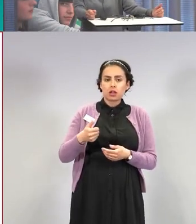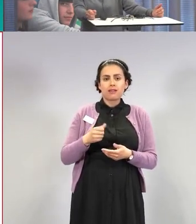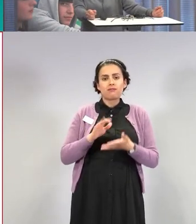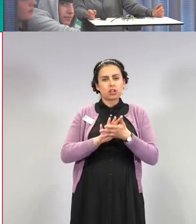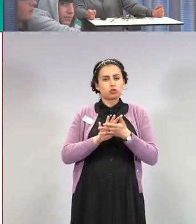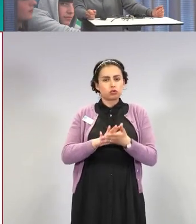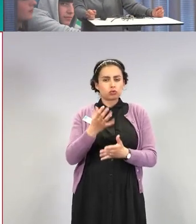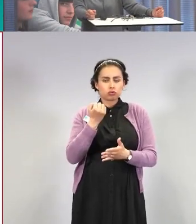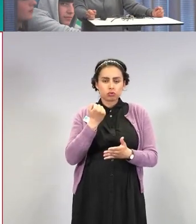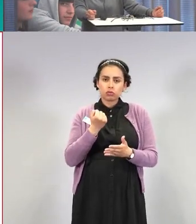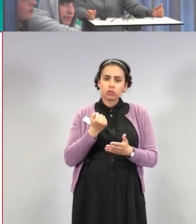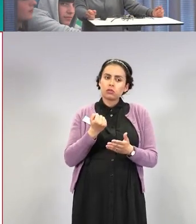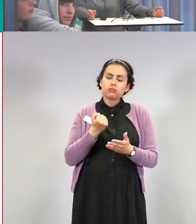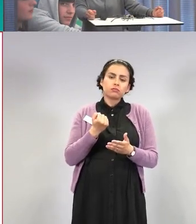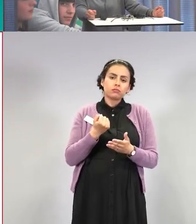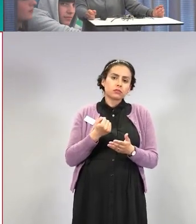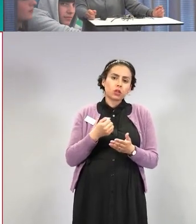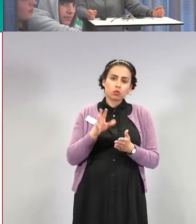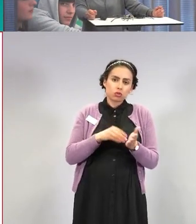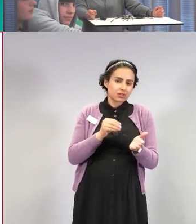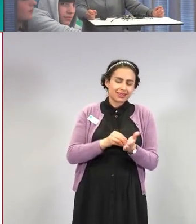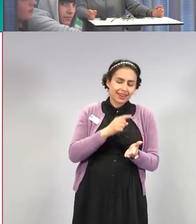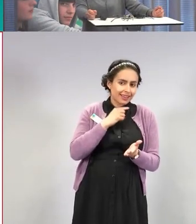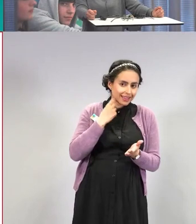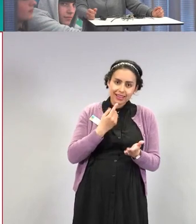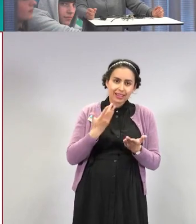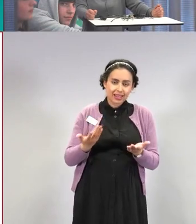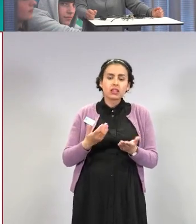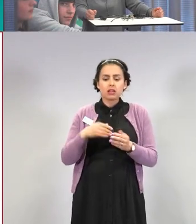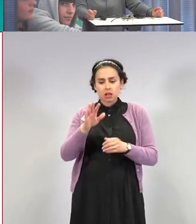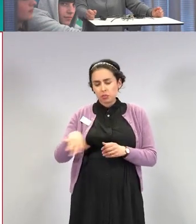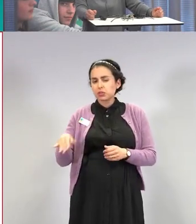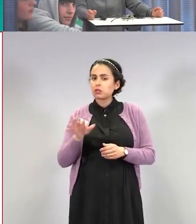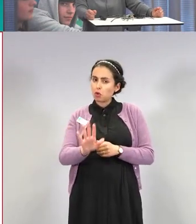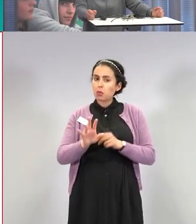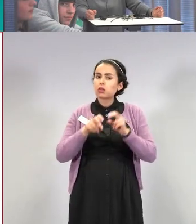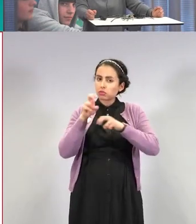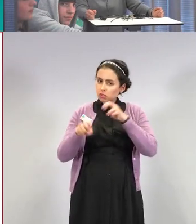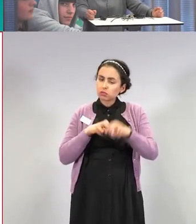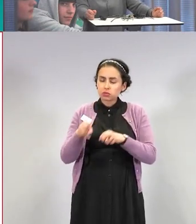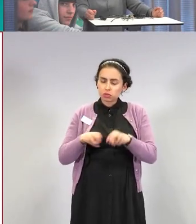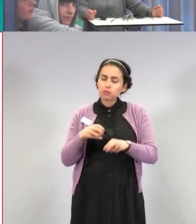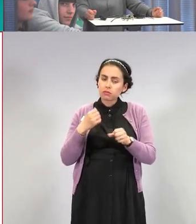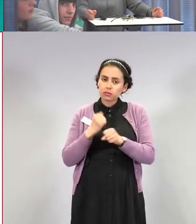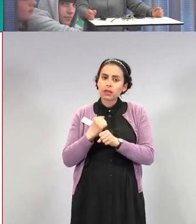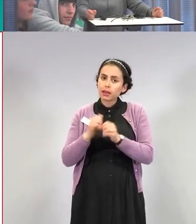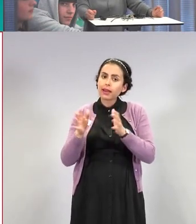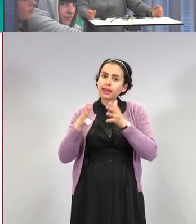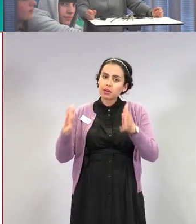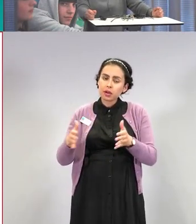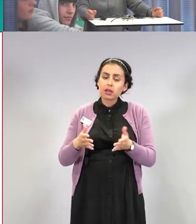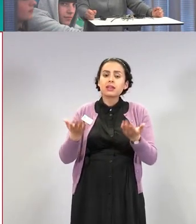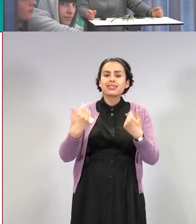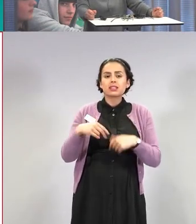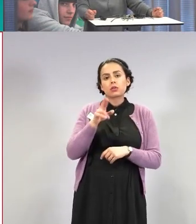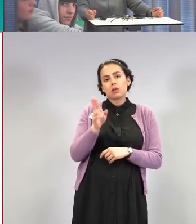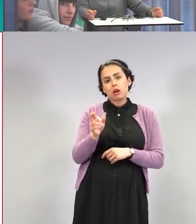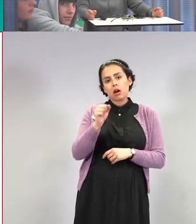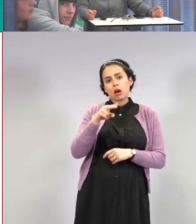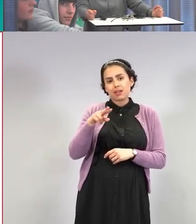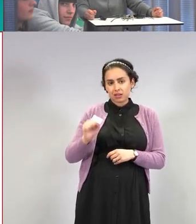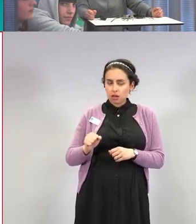lapsilla tehdään omaa tutkimusta. Ja kun Hanna pääsee linjoille, niin kysytään sitten Hannalta vähän lisää tästä,